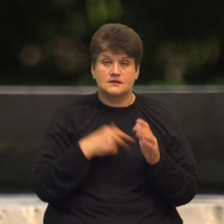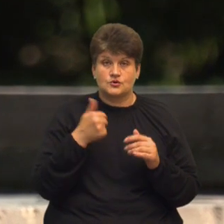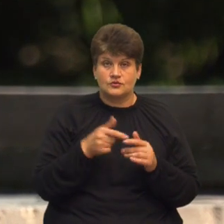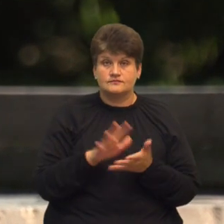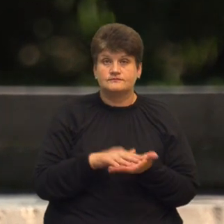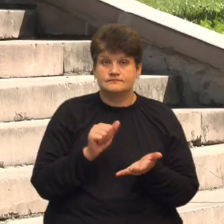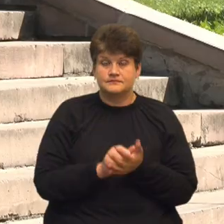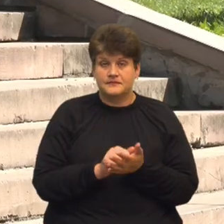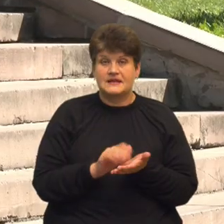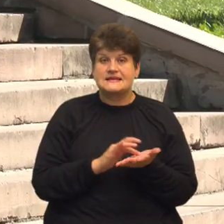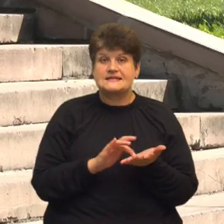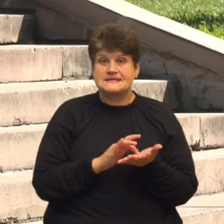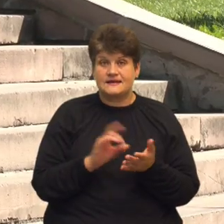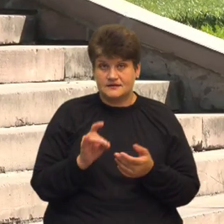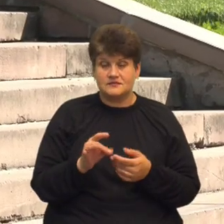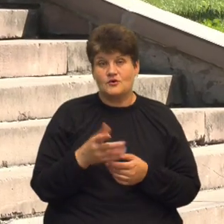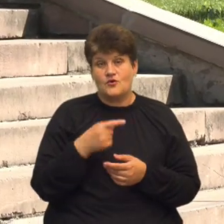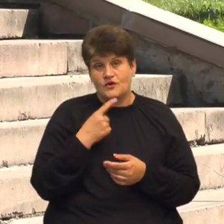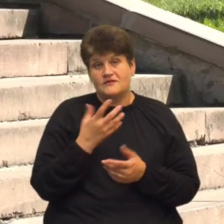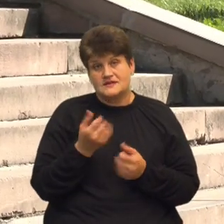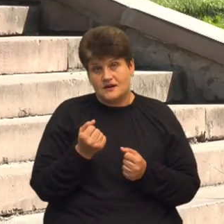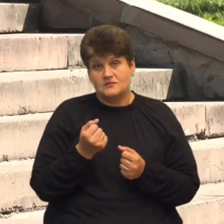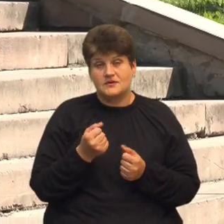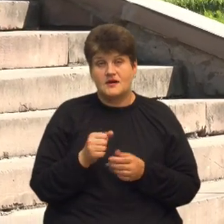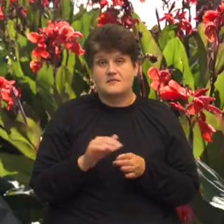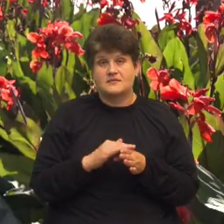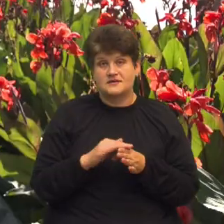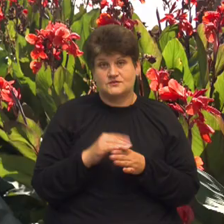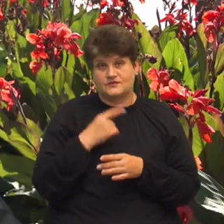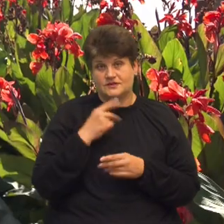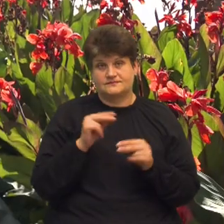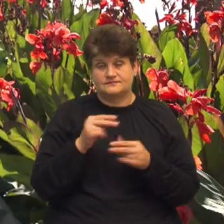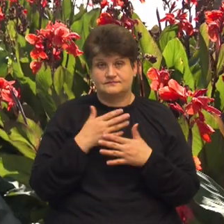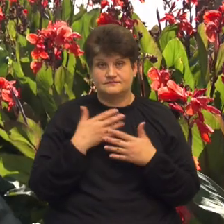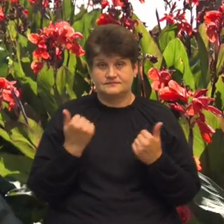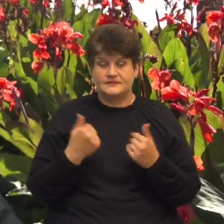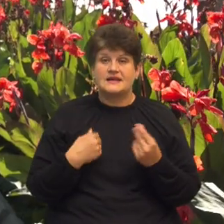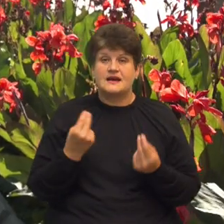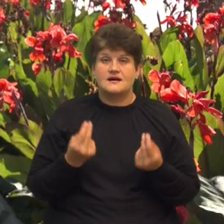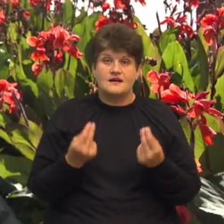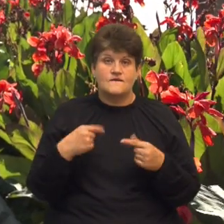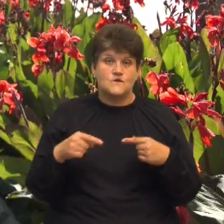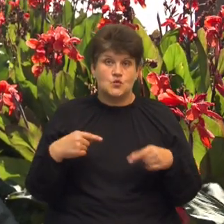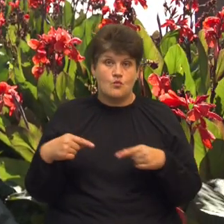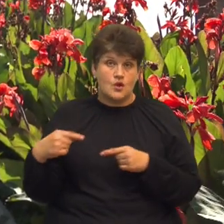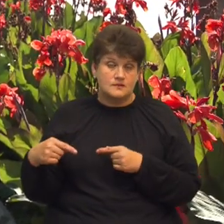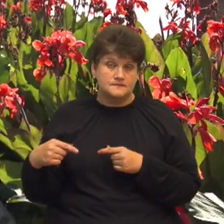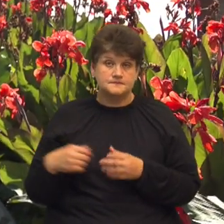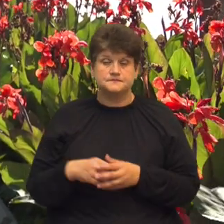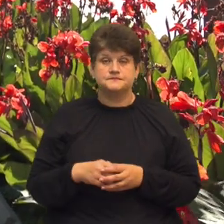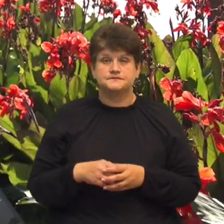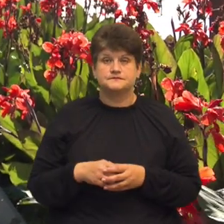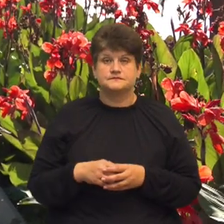Циган, каже, взяв через впізнаваність. Справжнє прізвище не розголошує. Я грав в футбол і